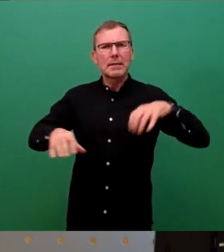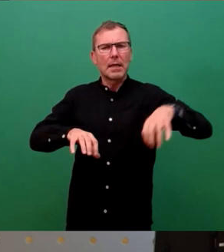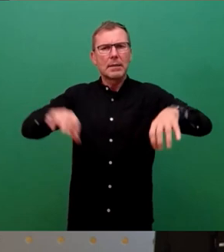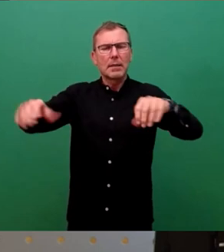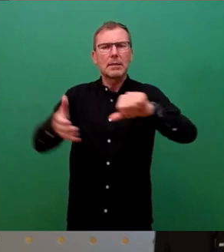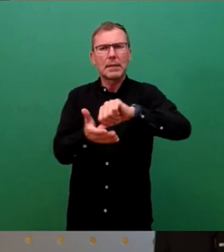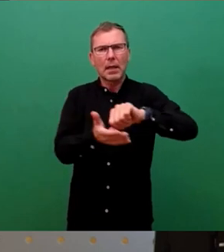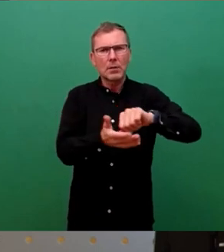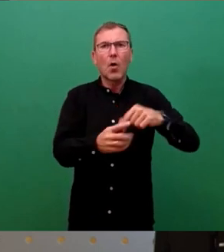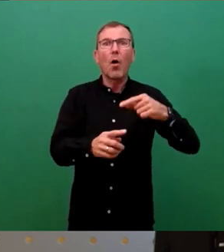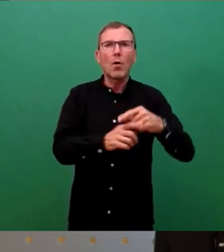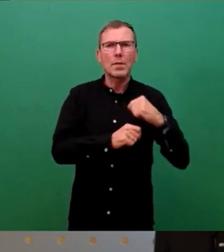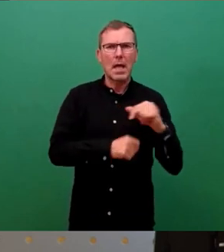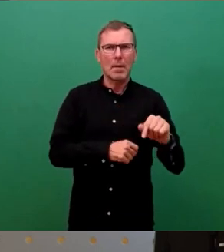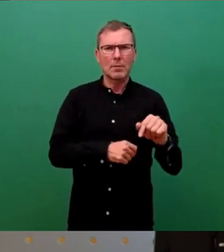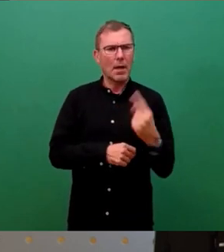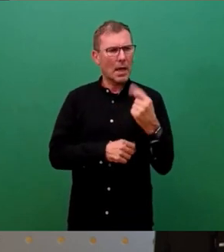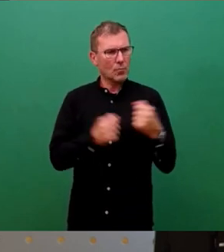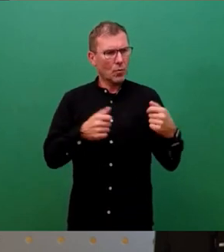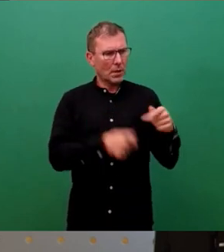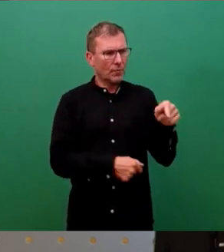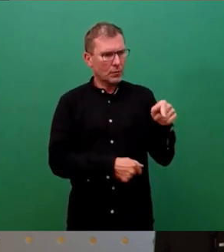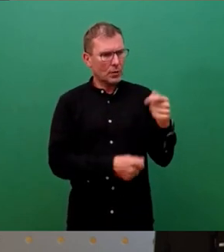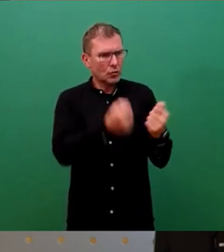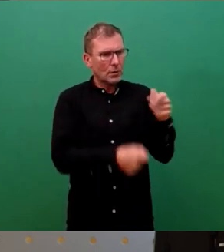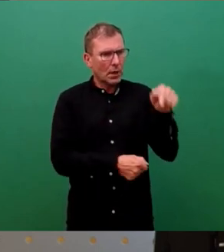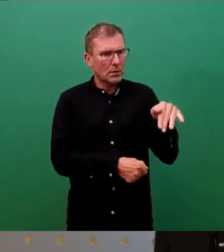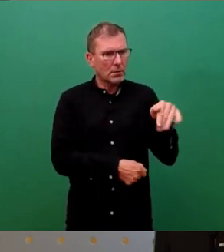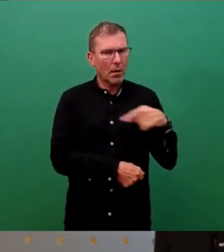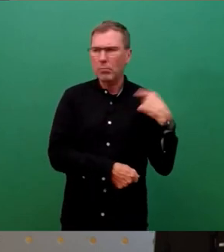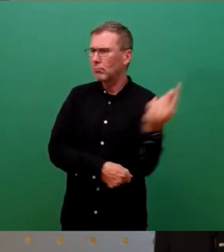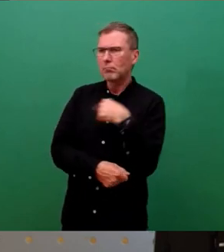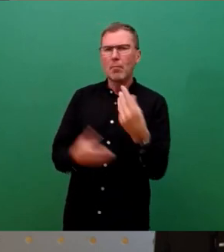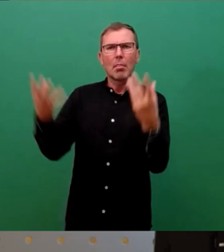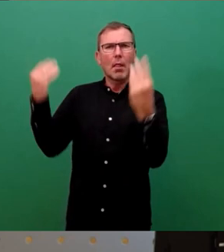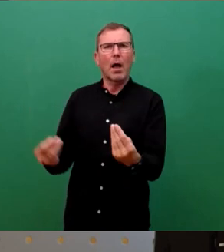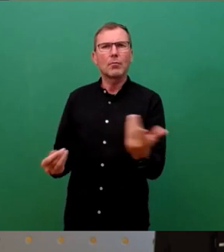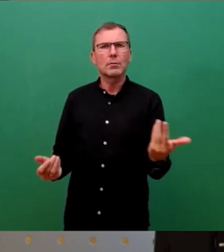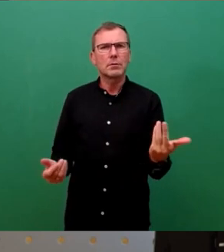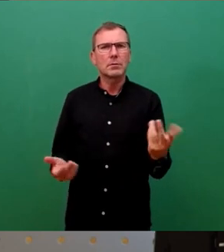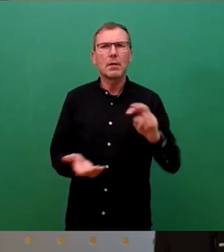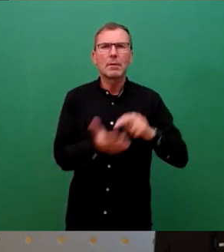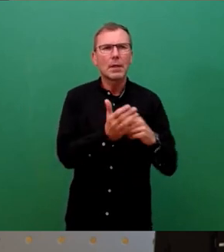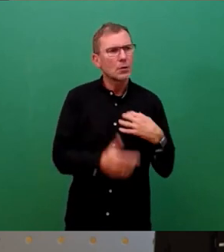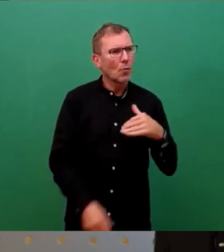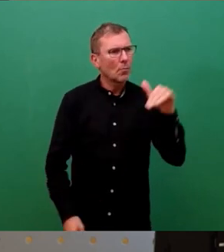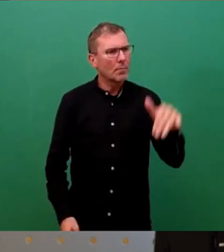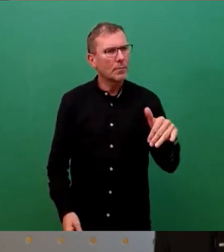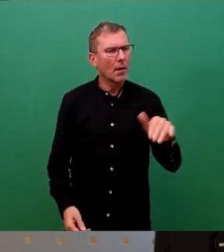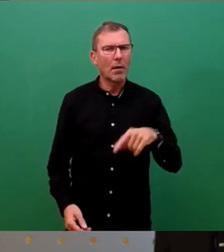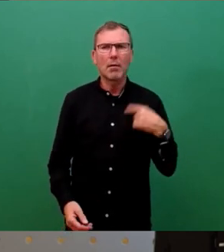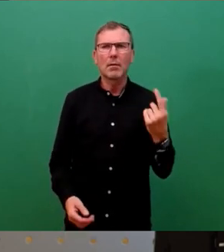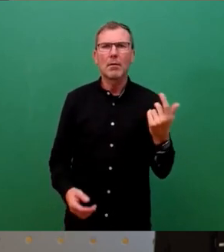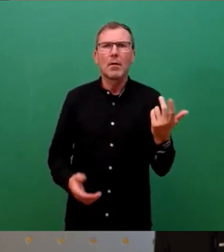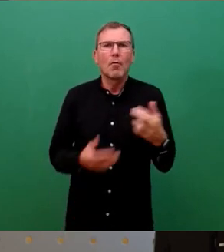einem großen Versorger, der, wenn der an Schwierigkeiten gerät, sei es technischer, finanzieller oder anderer Art, dann alles ausgeht. Und außerdem wissen